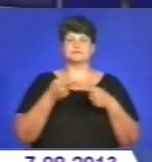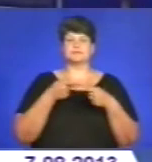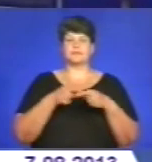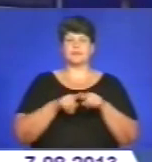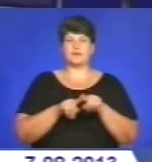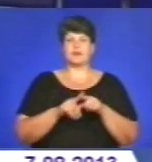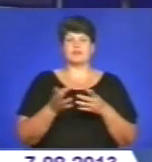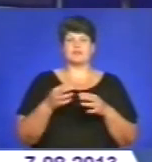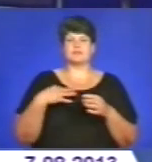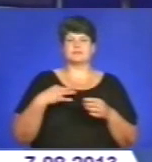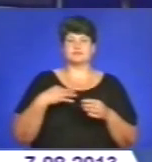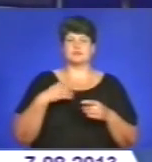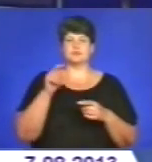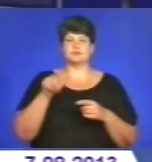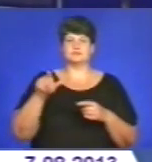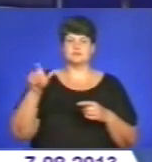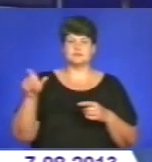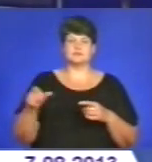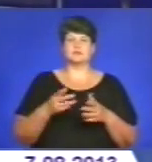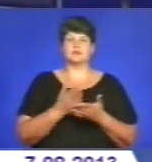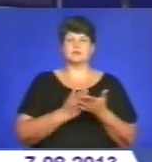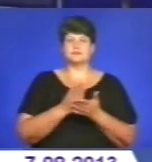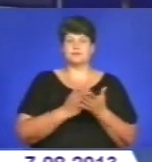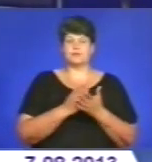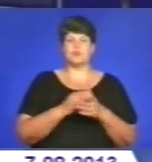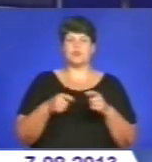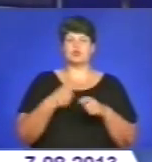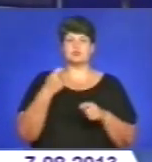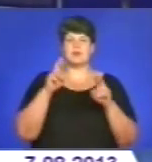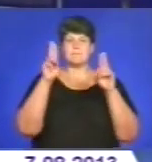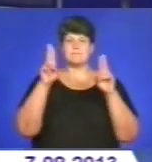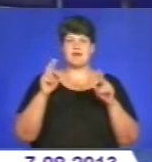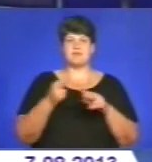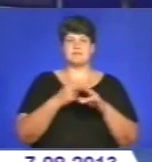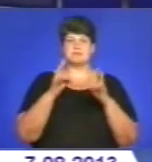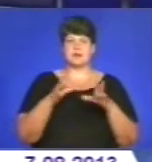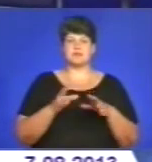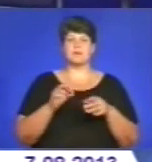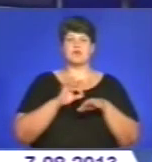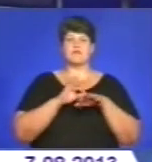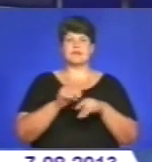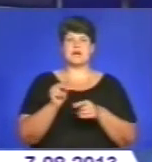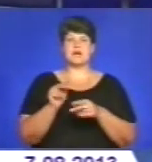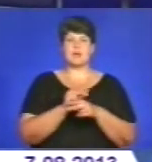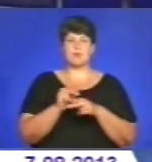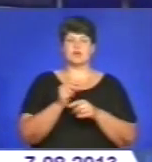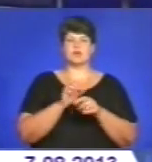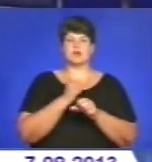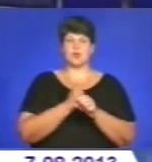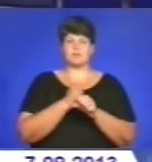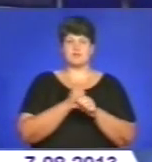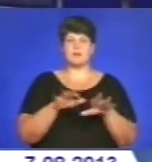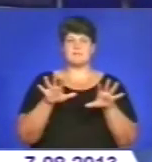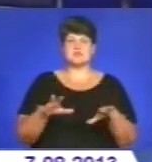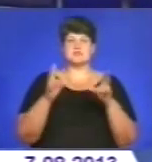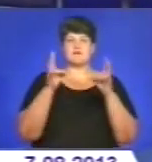обслуговуючого персоналу, порушення правил безпеки, у тому числі при проведенні ремонтних робіт. На місці аварії побував